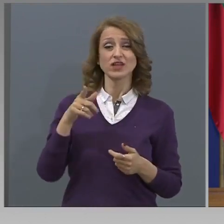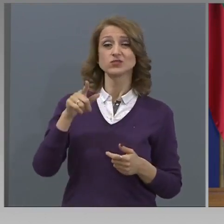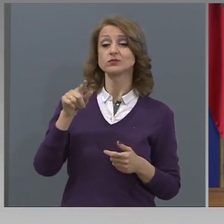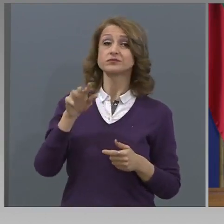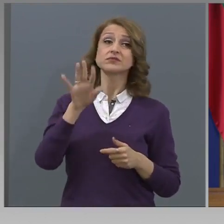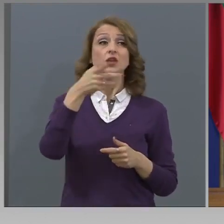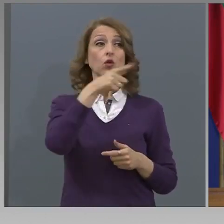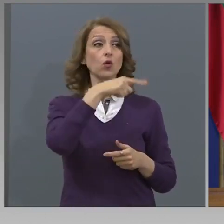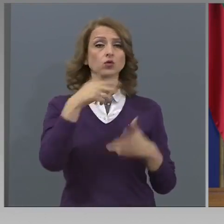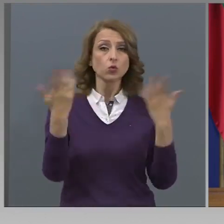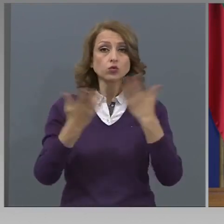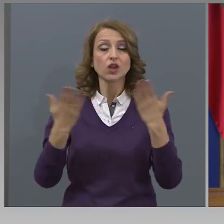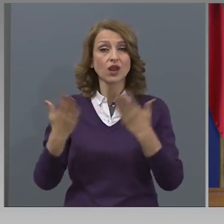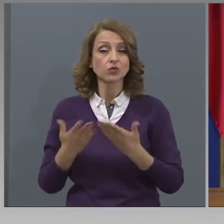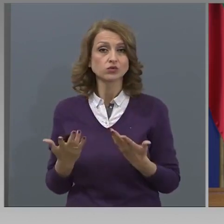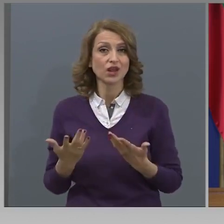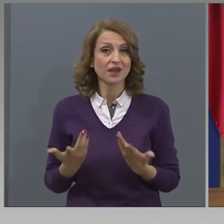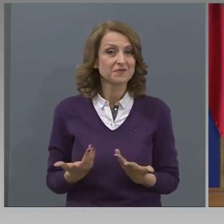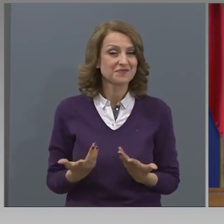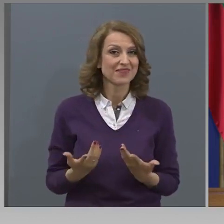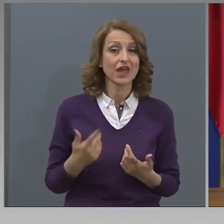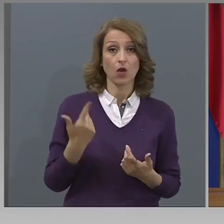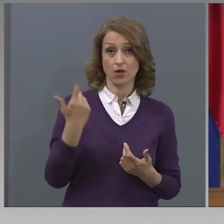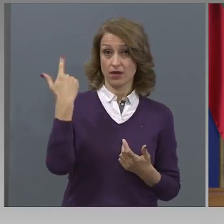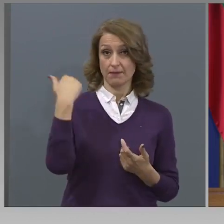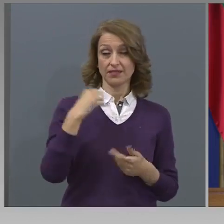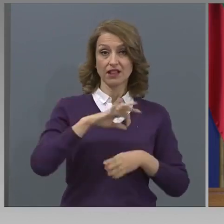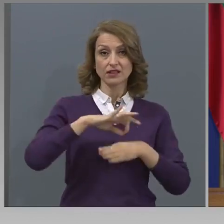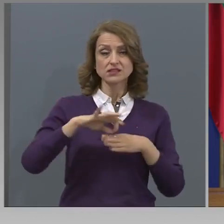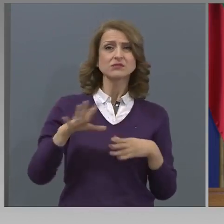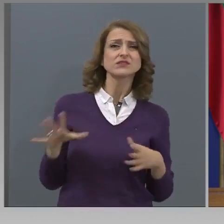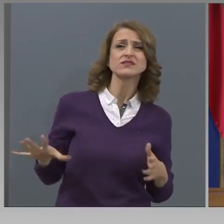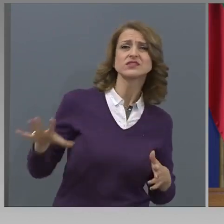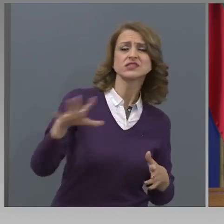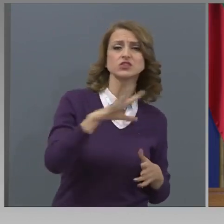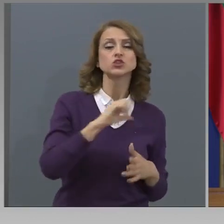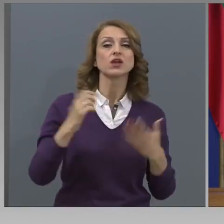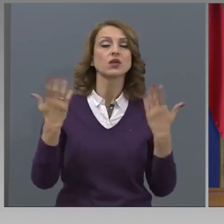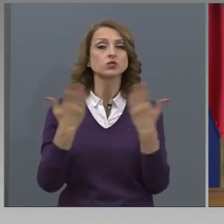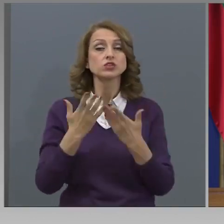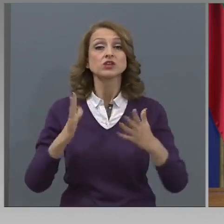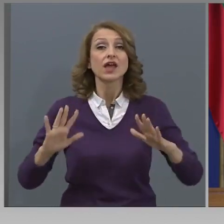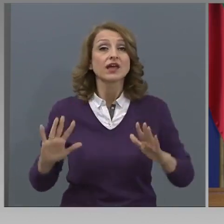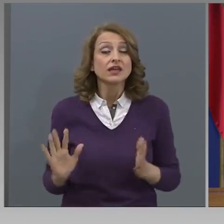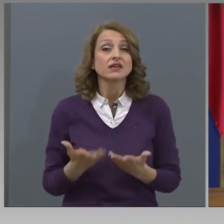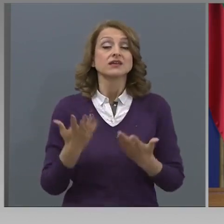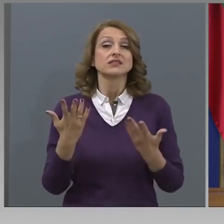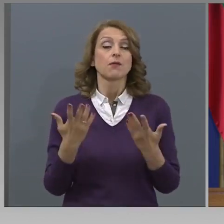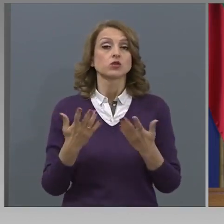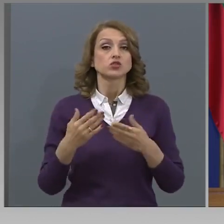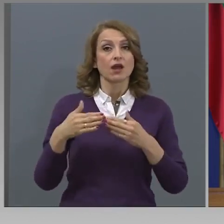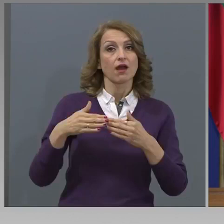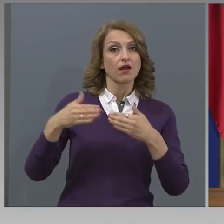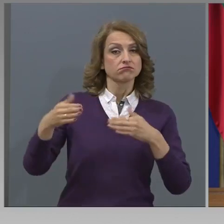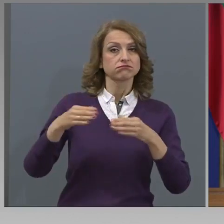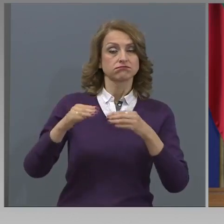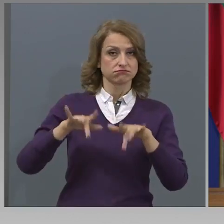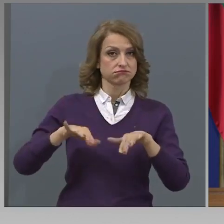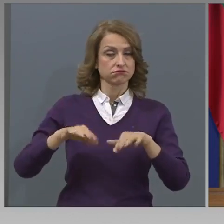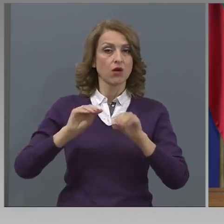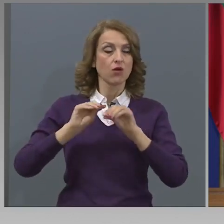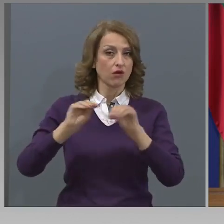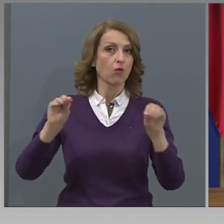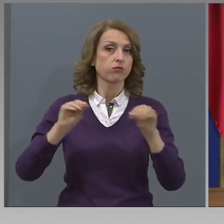От миналата седмица всички училища стартираха с преподаването на нови знания. Някой стартираха от първия ден на дистанционното обучение,